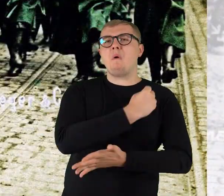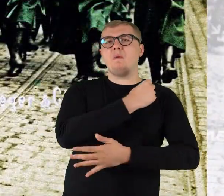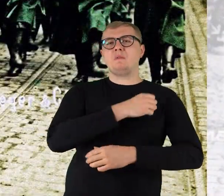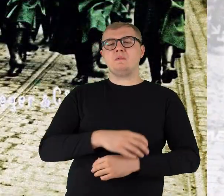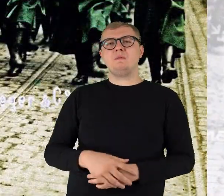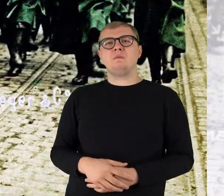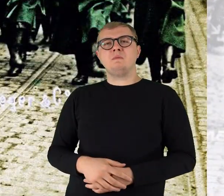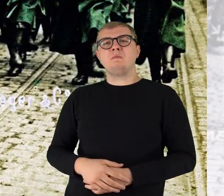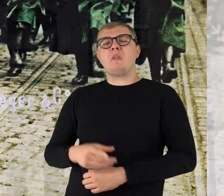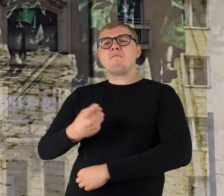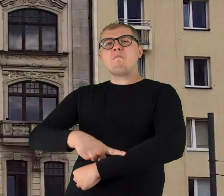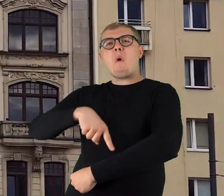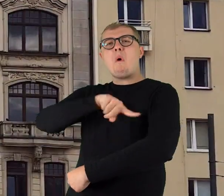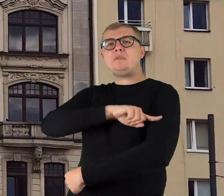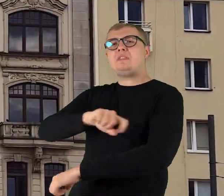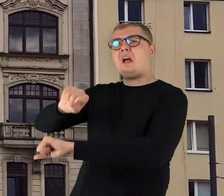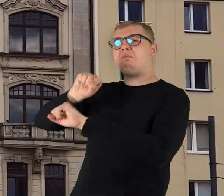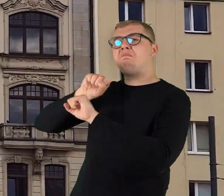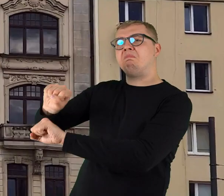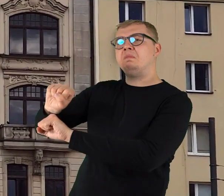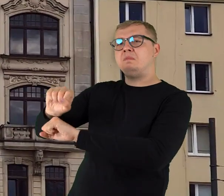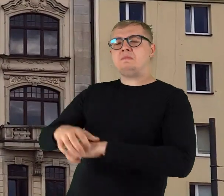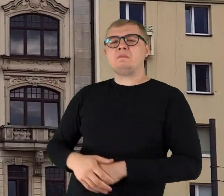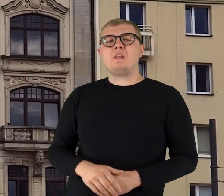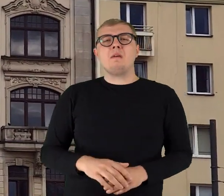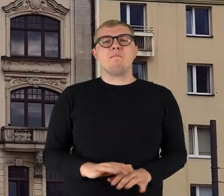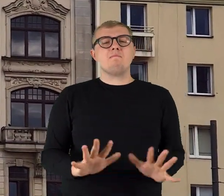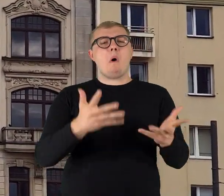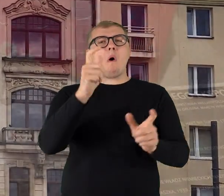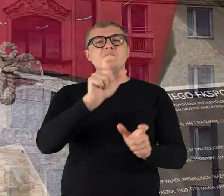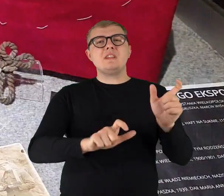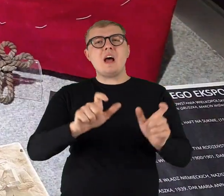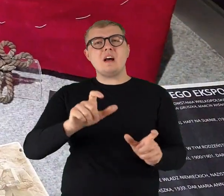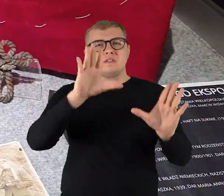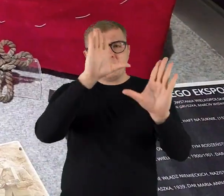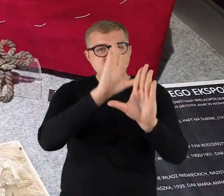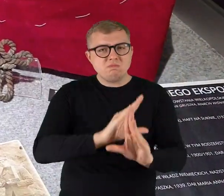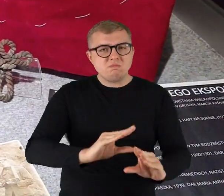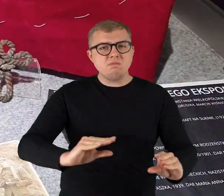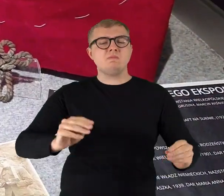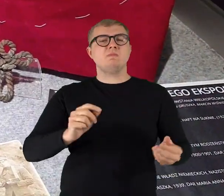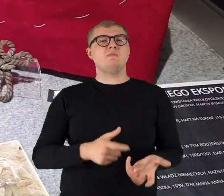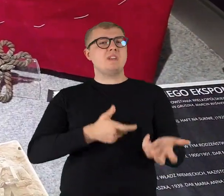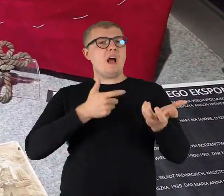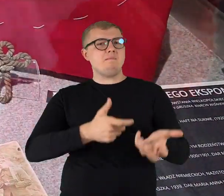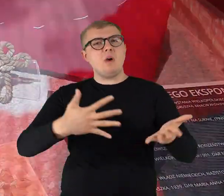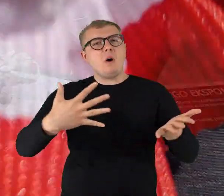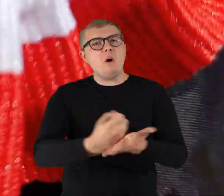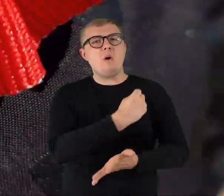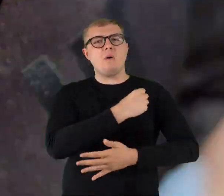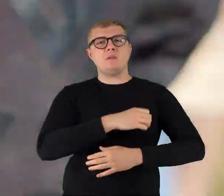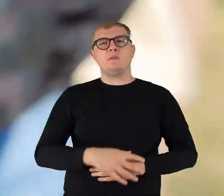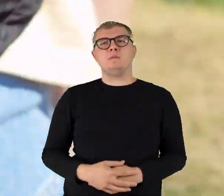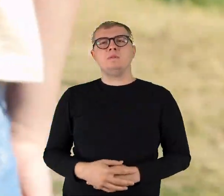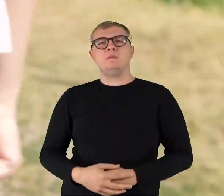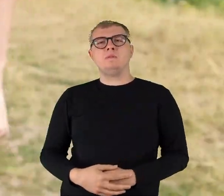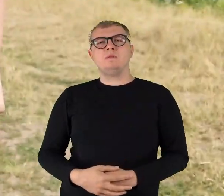Broni grodu Przemysława Cześć powstańcom sława Hej za broń